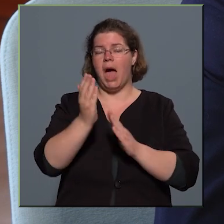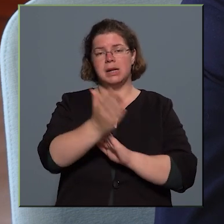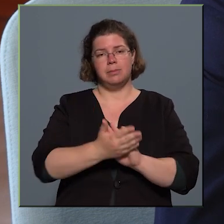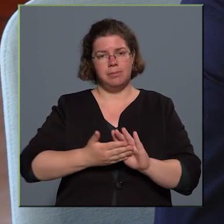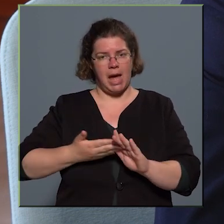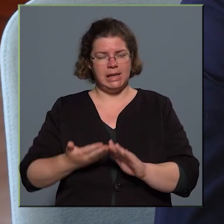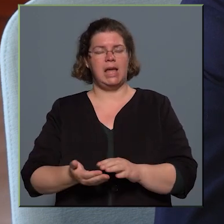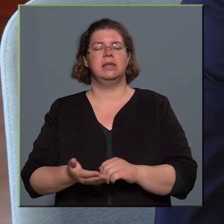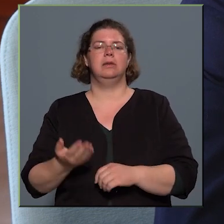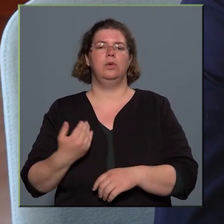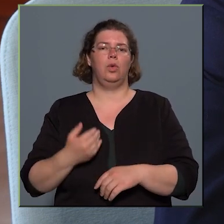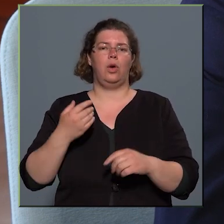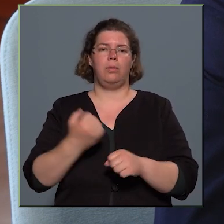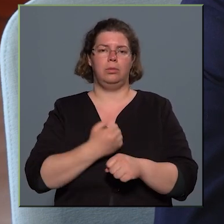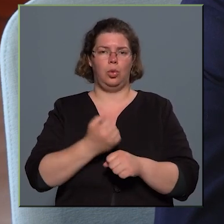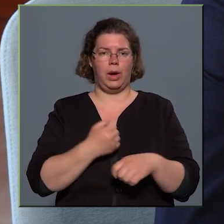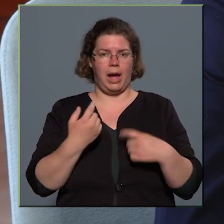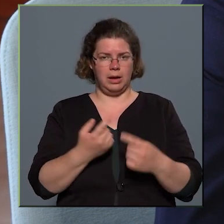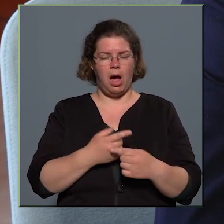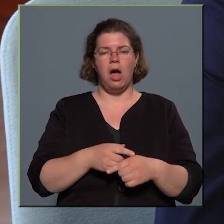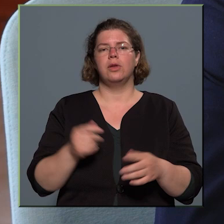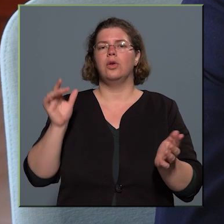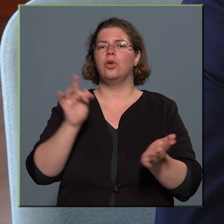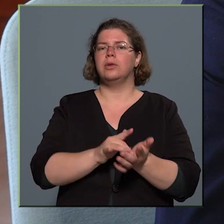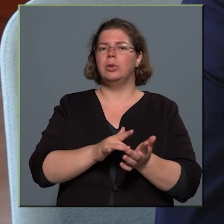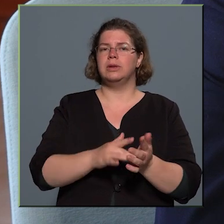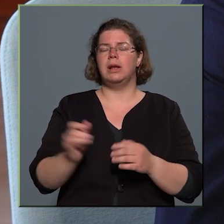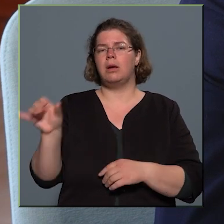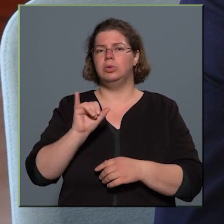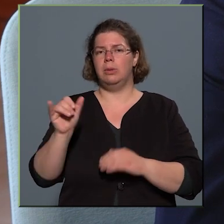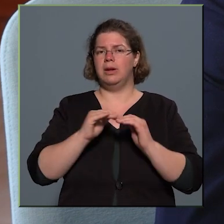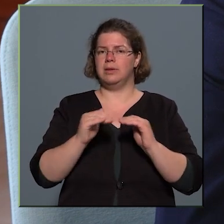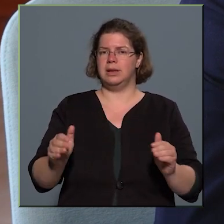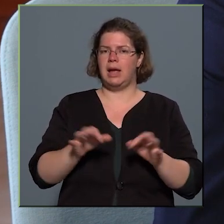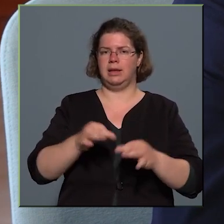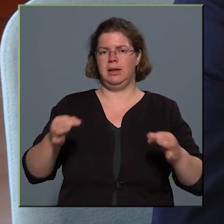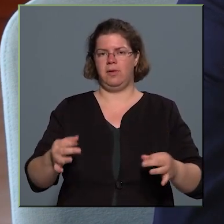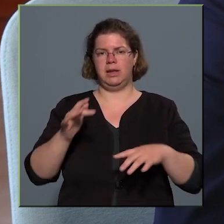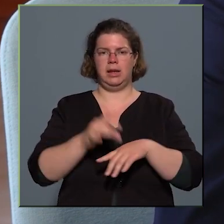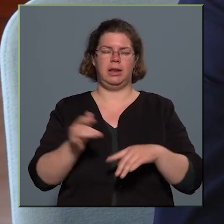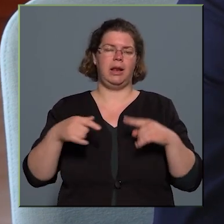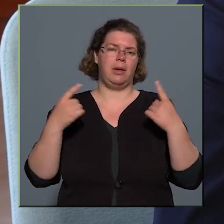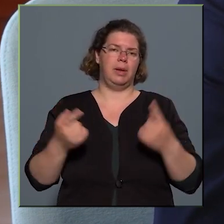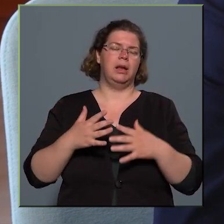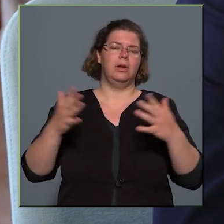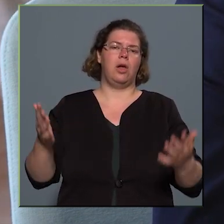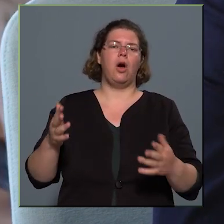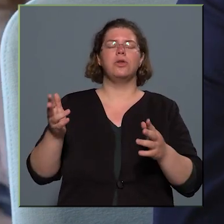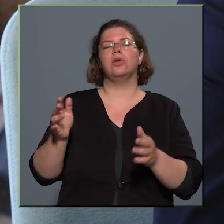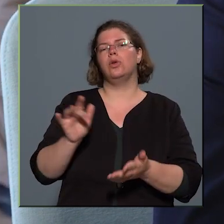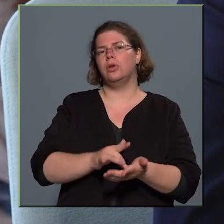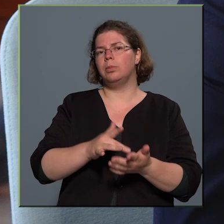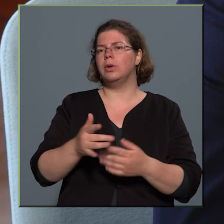a munkánkat. Központilag Budapest szinten nyilván érintenek itt Külbányán is minket, azok a nagy központi és nemzetközi